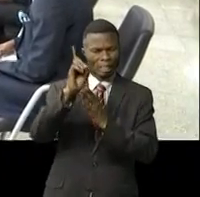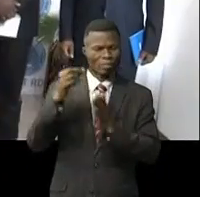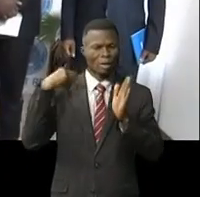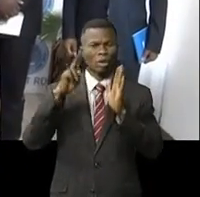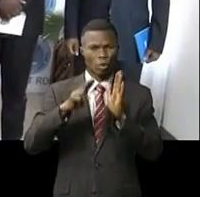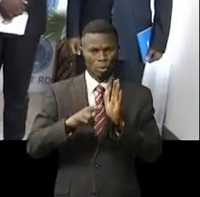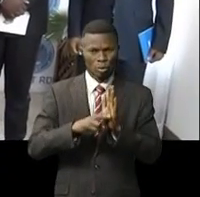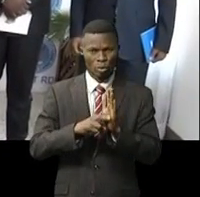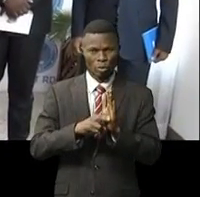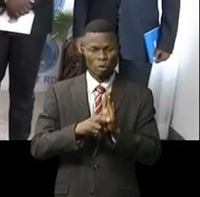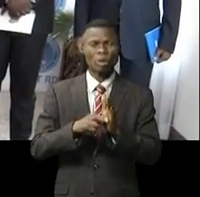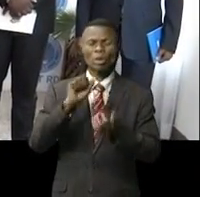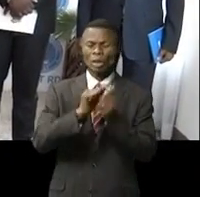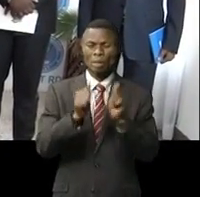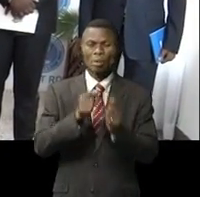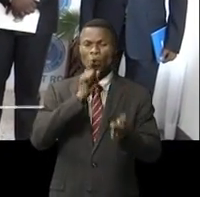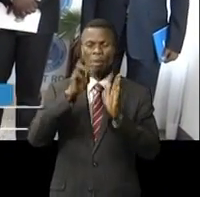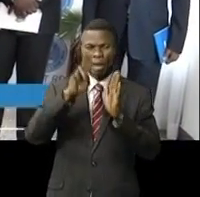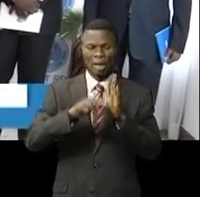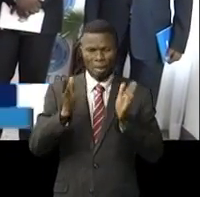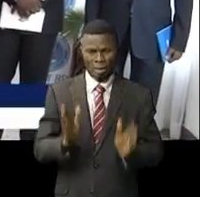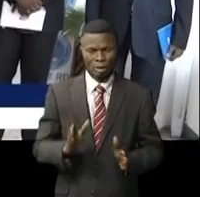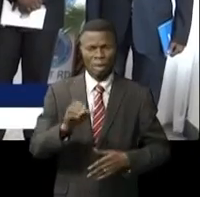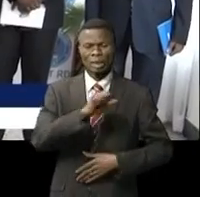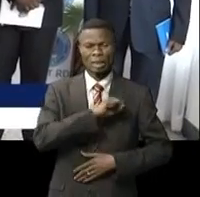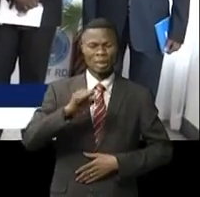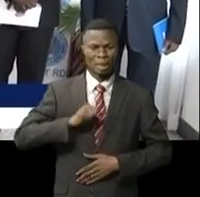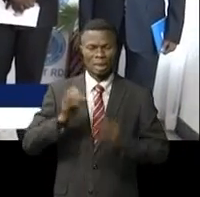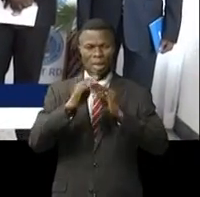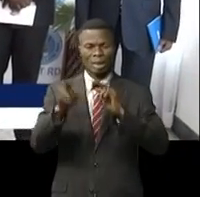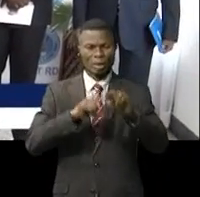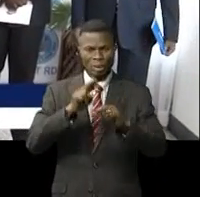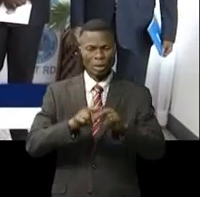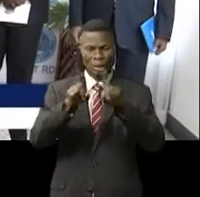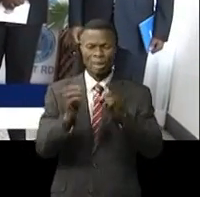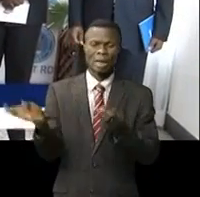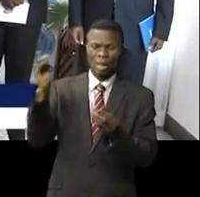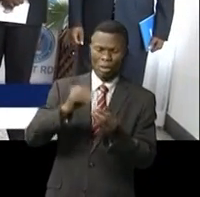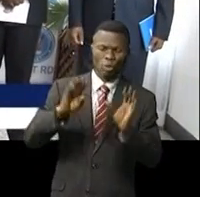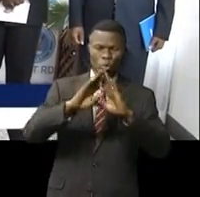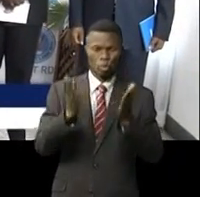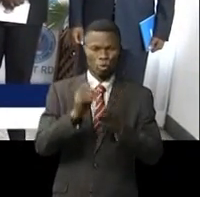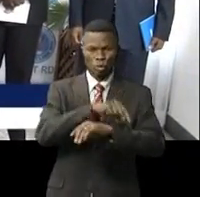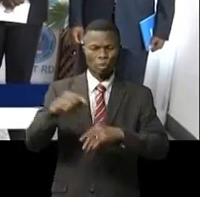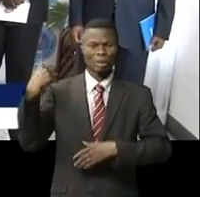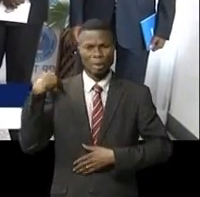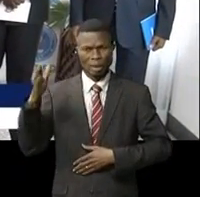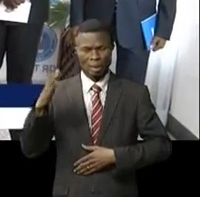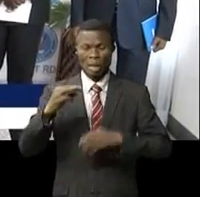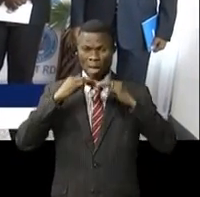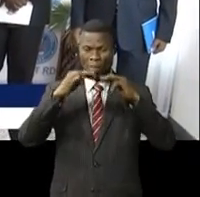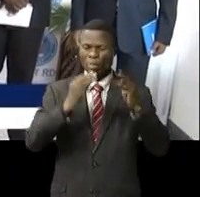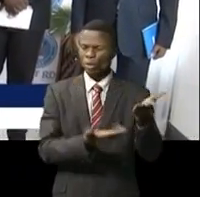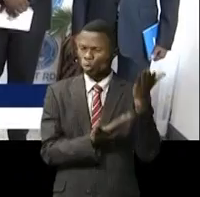il inclut les institutions parlementaires comme le Sénat, l'Assemblée nationale, il inclut aussi la société civile. Donc c'était pour moi un message